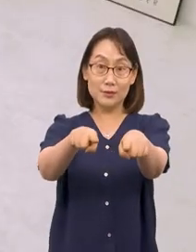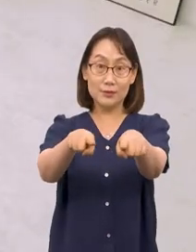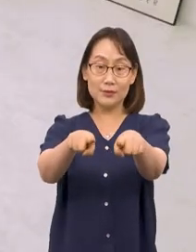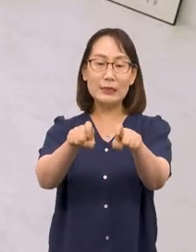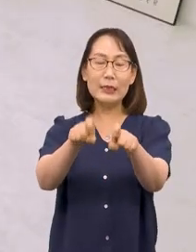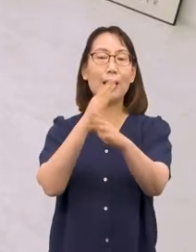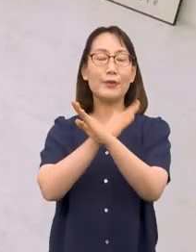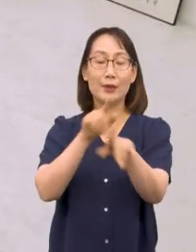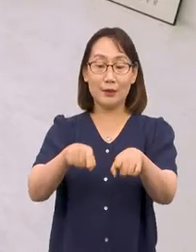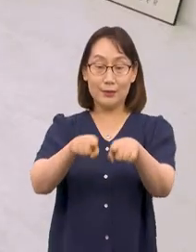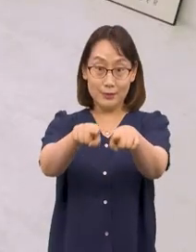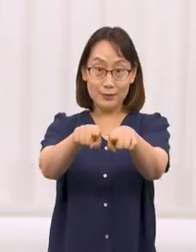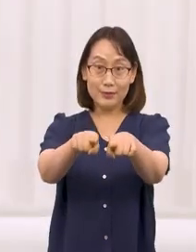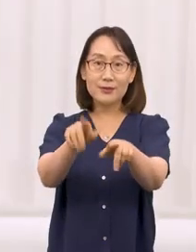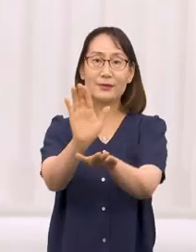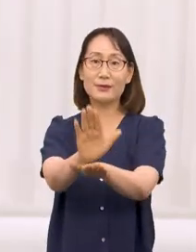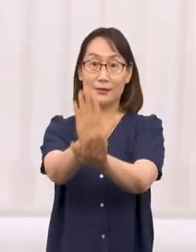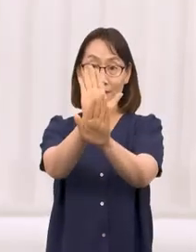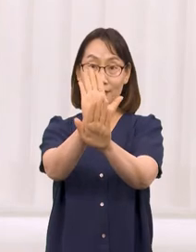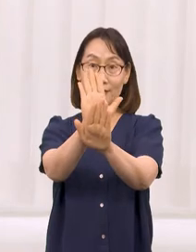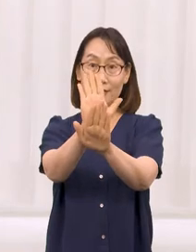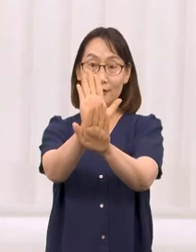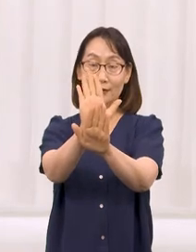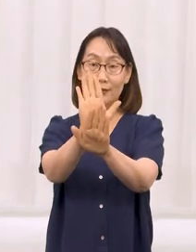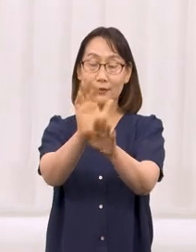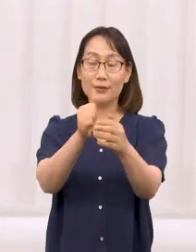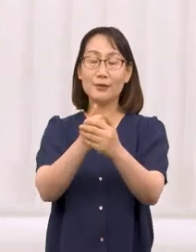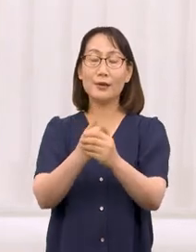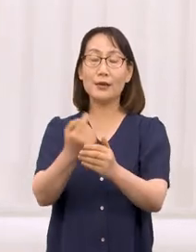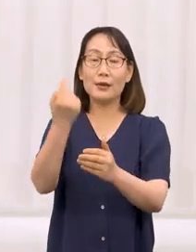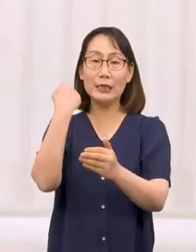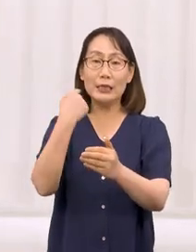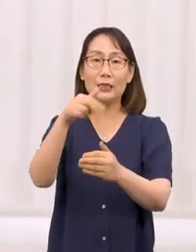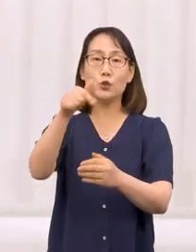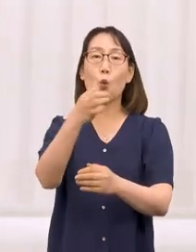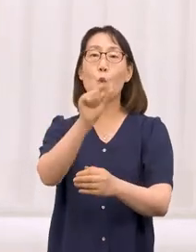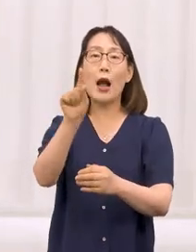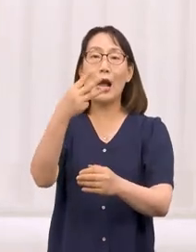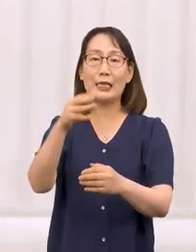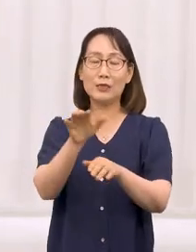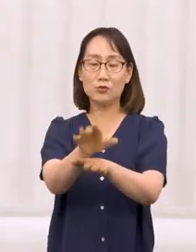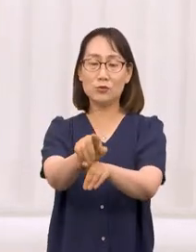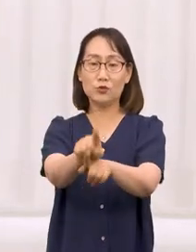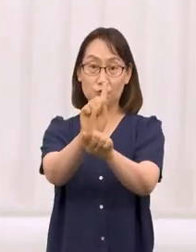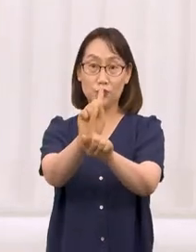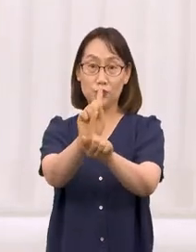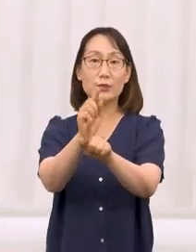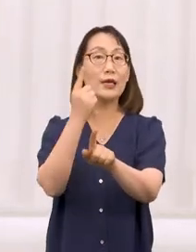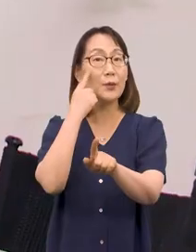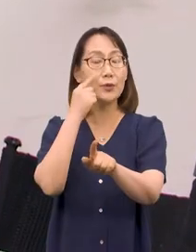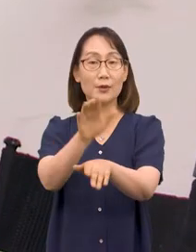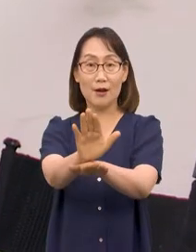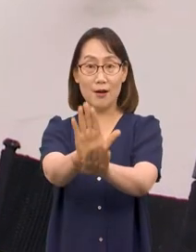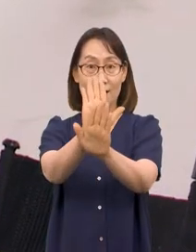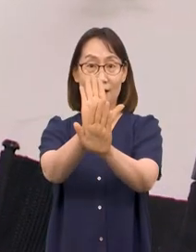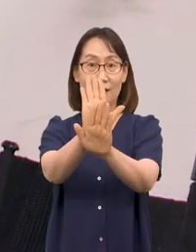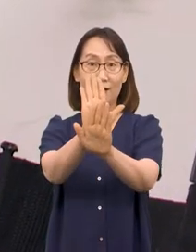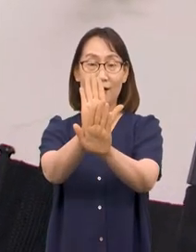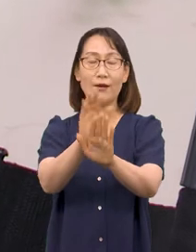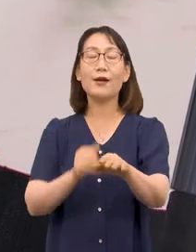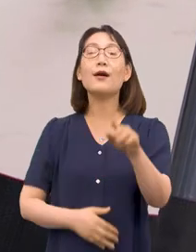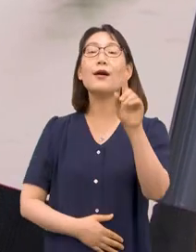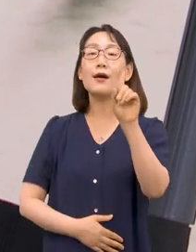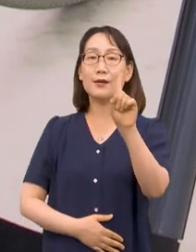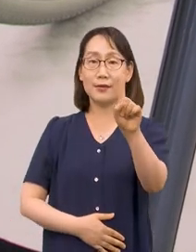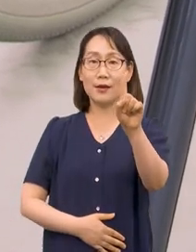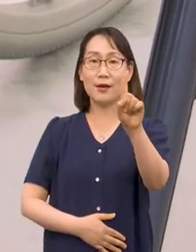10초간 유지하면서 뒤쪽 종아리를 쭉 늘려볼게요. 준비 시작! 하나,